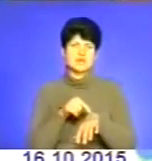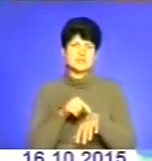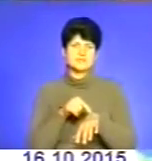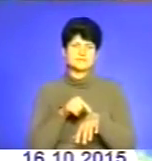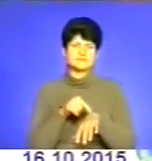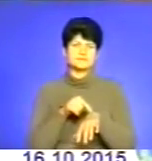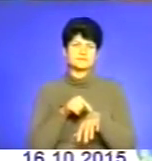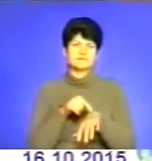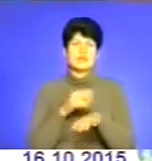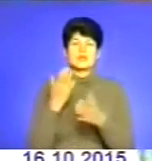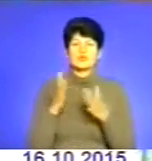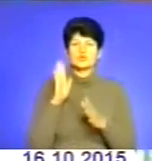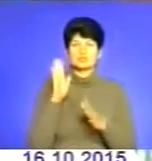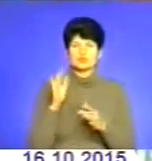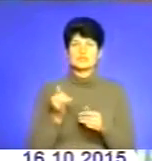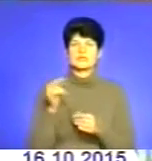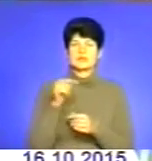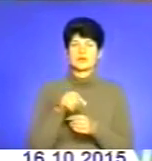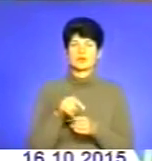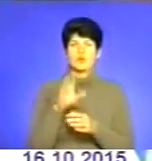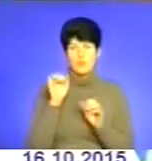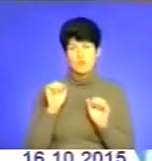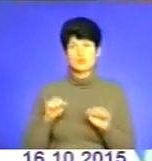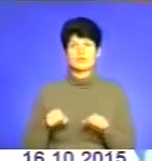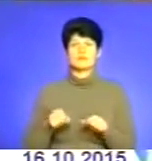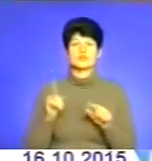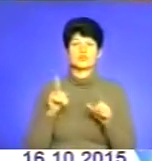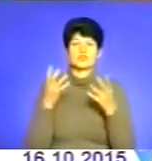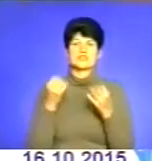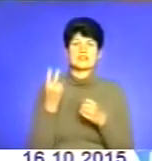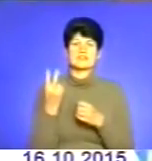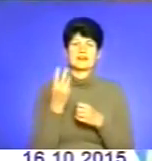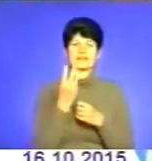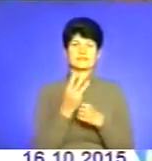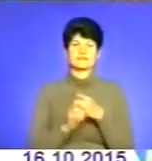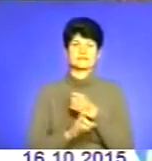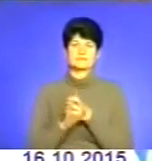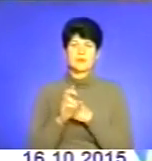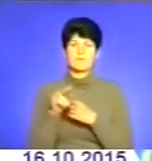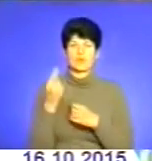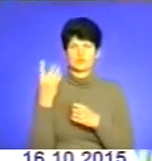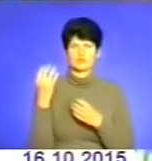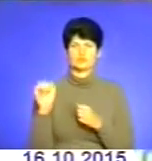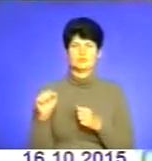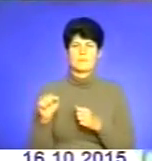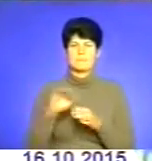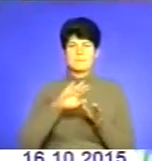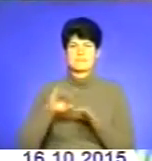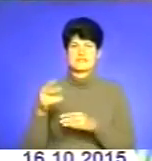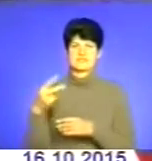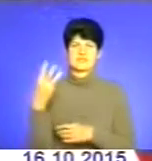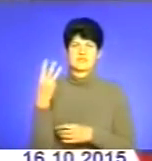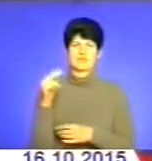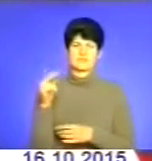якщо буде для того всі такі можливості, то ще два-три храми по дню не зможуть. Але після 23-го